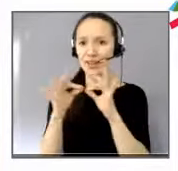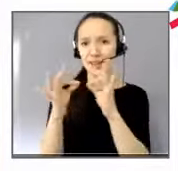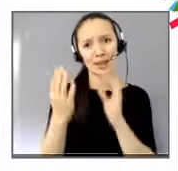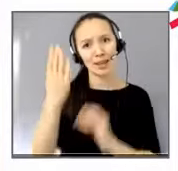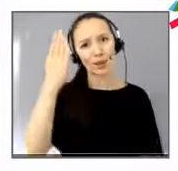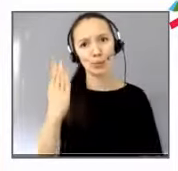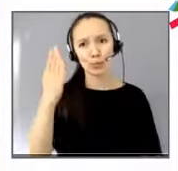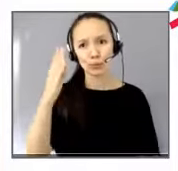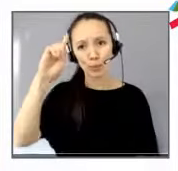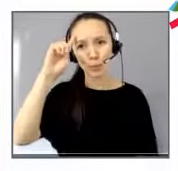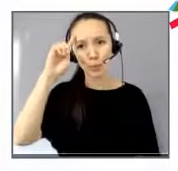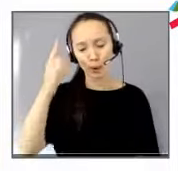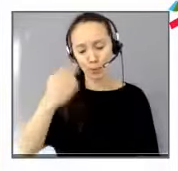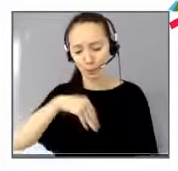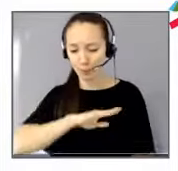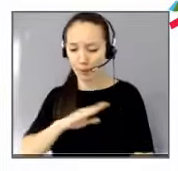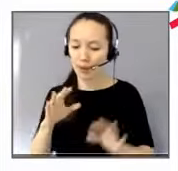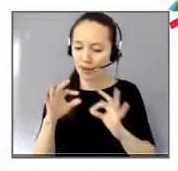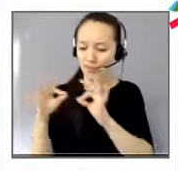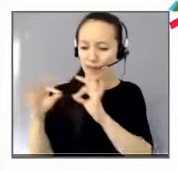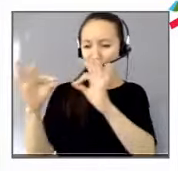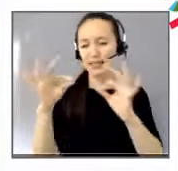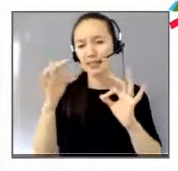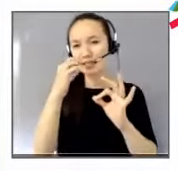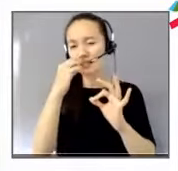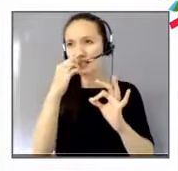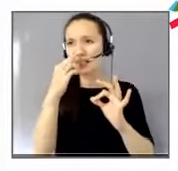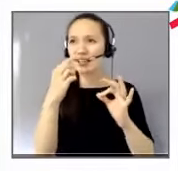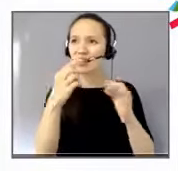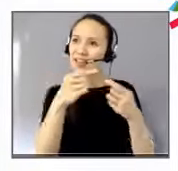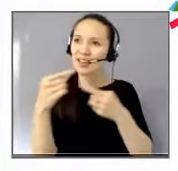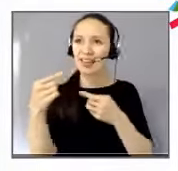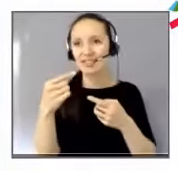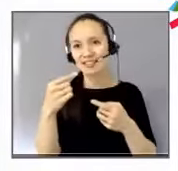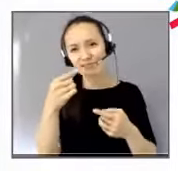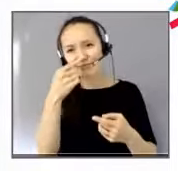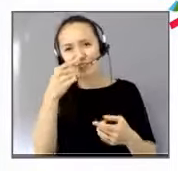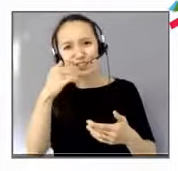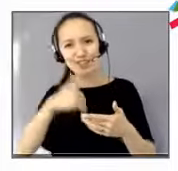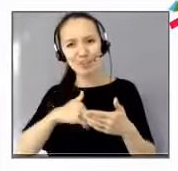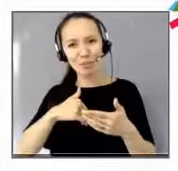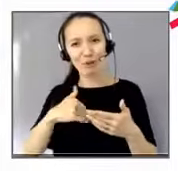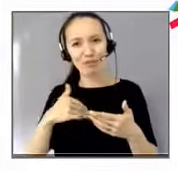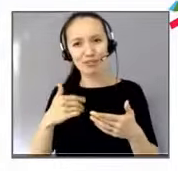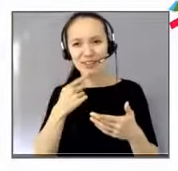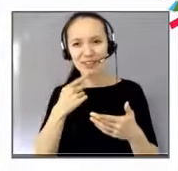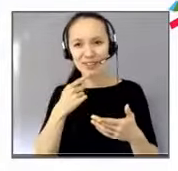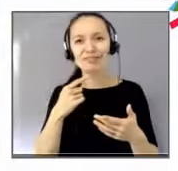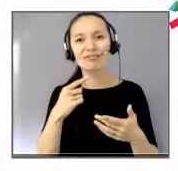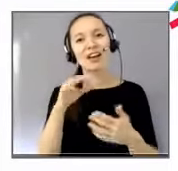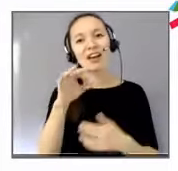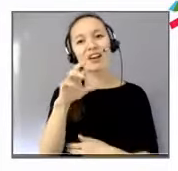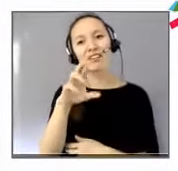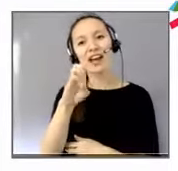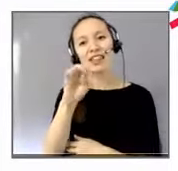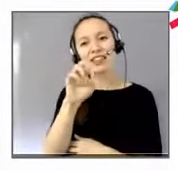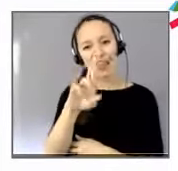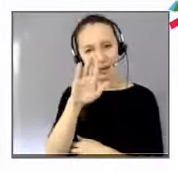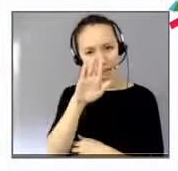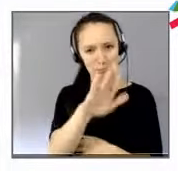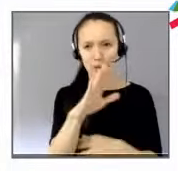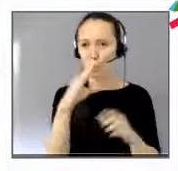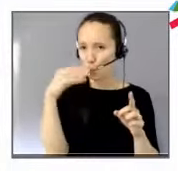pas la fraternité comme un sentiment. Elle considère le frater au sens du genre humain, c'est sa définition initiale,